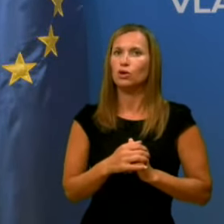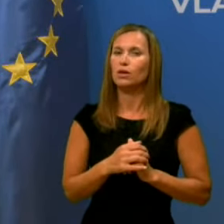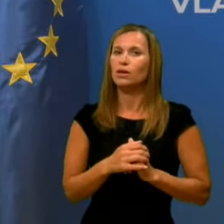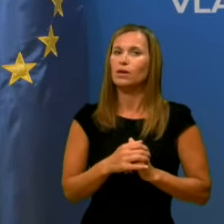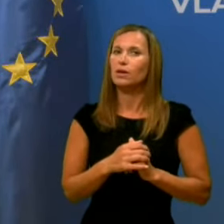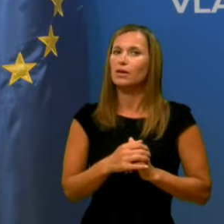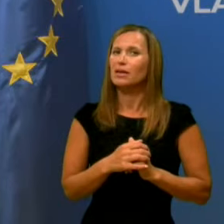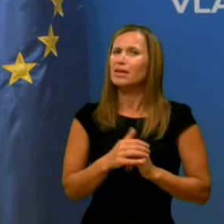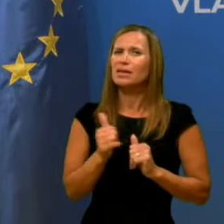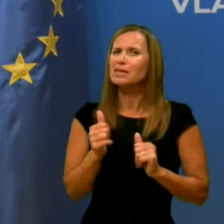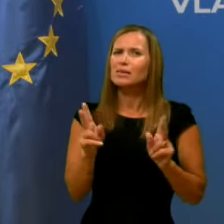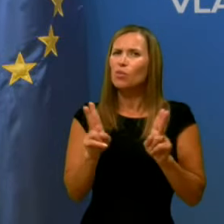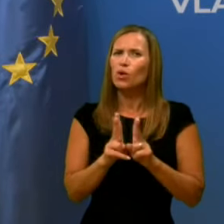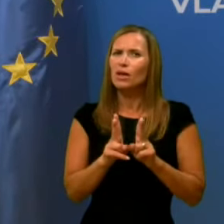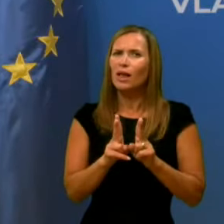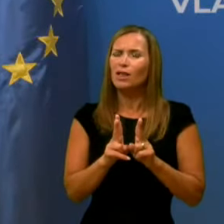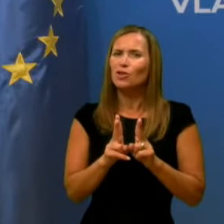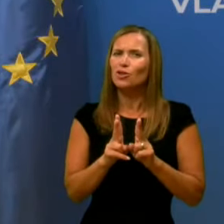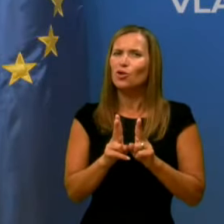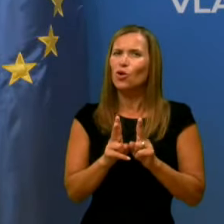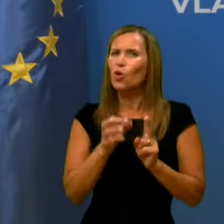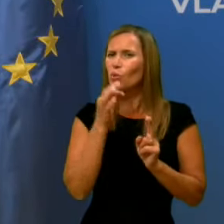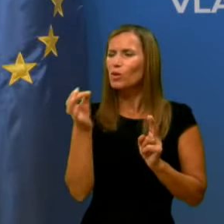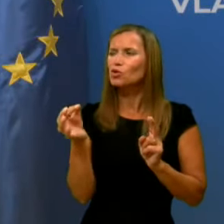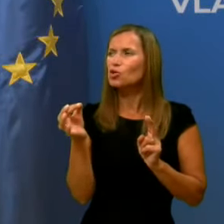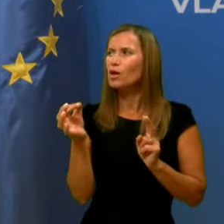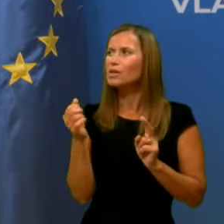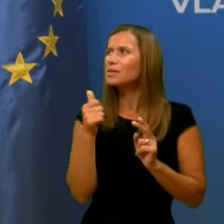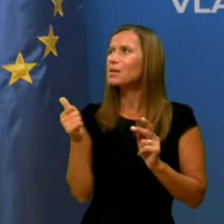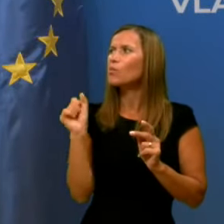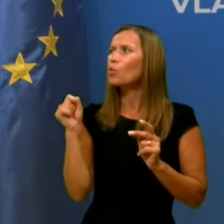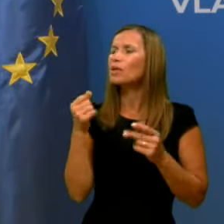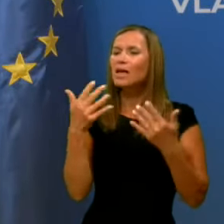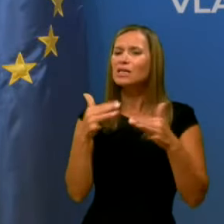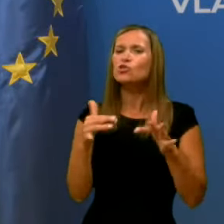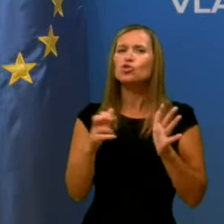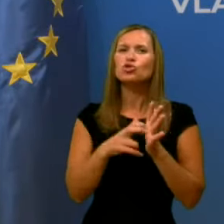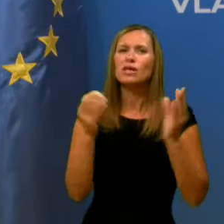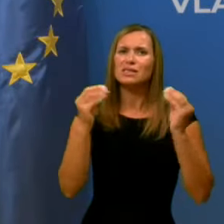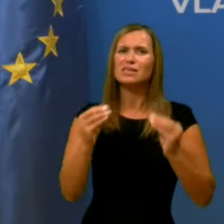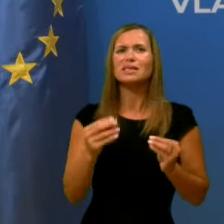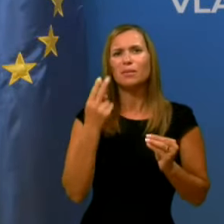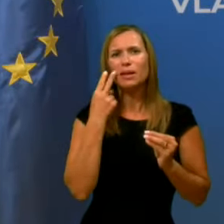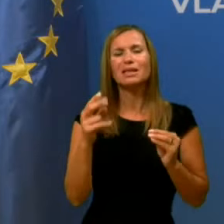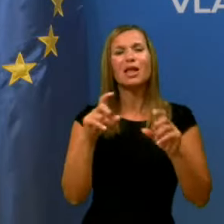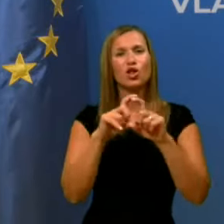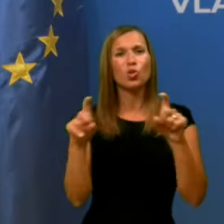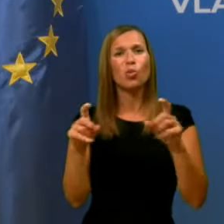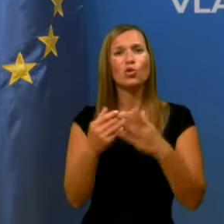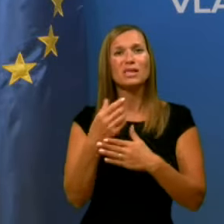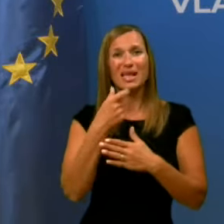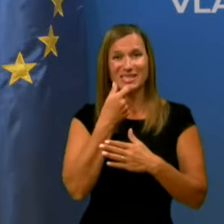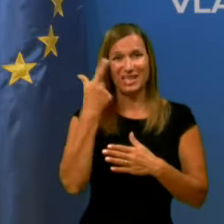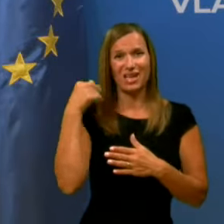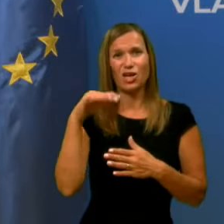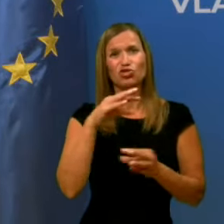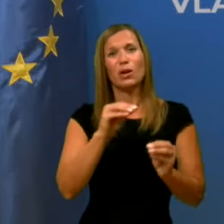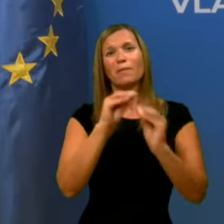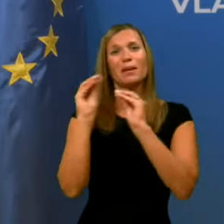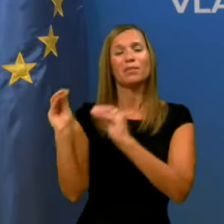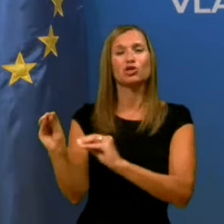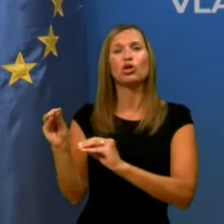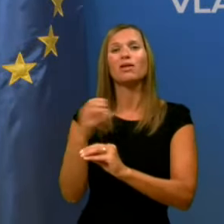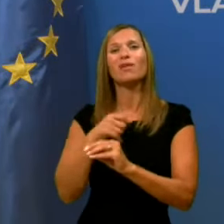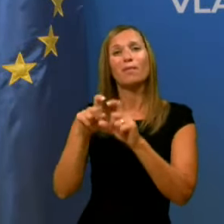Samo še ena vprašanja ime isto kolegi prosijo in sicer, da se samo razložimo, mogoče še ta sistem, kar se tiče domov za starejšenj, premeščanje, obolnišnice oziroma